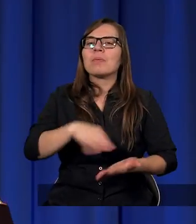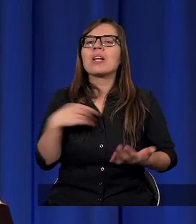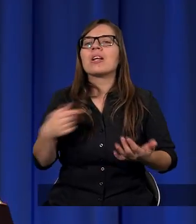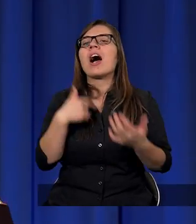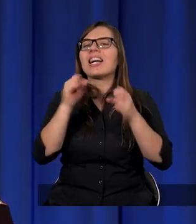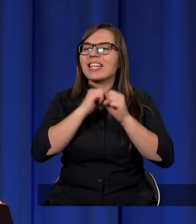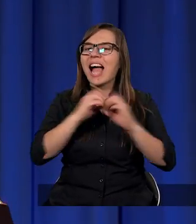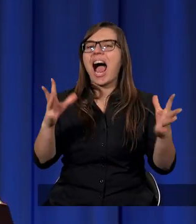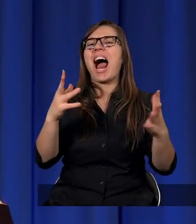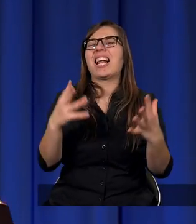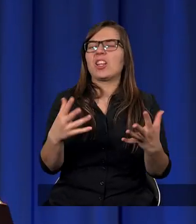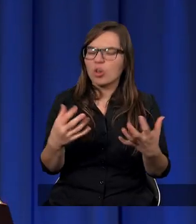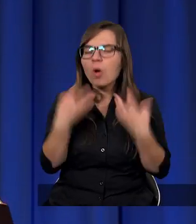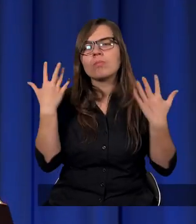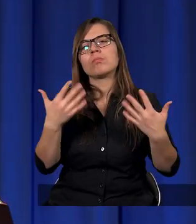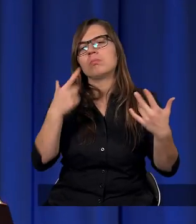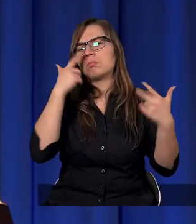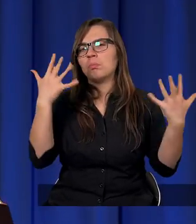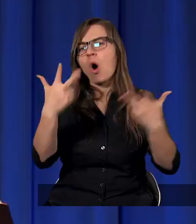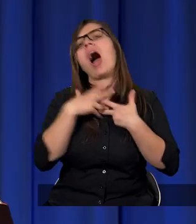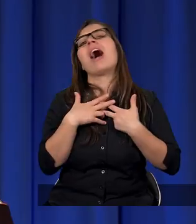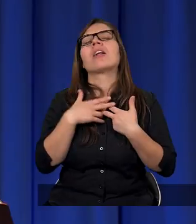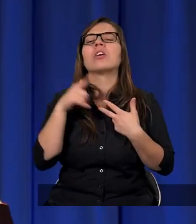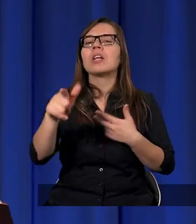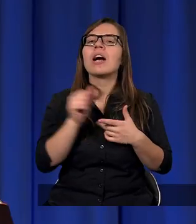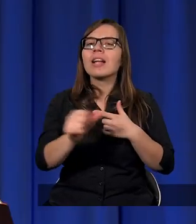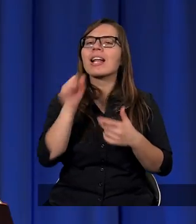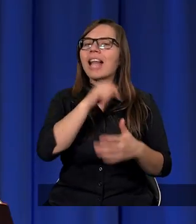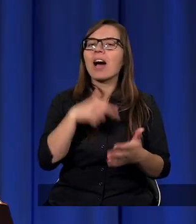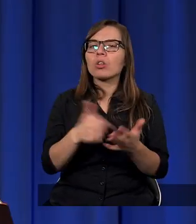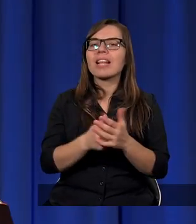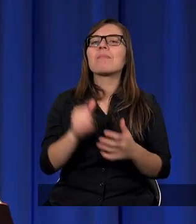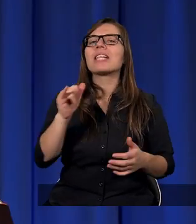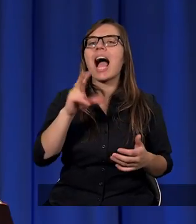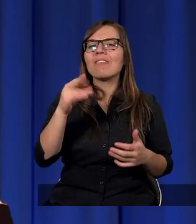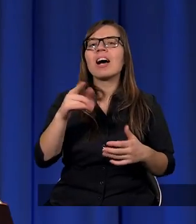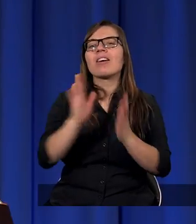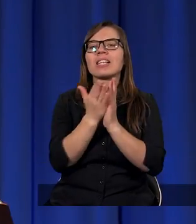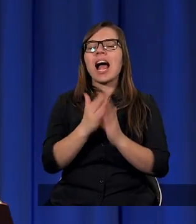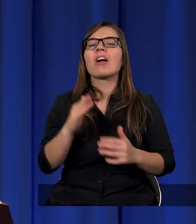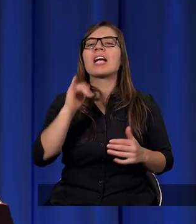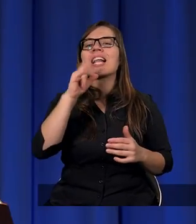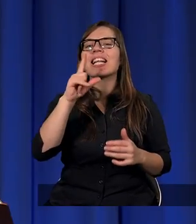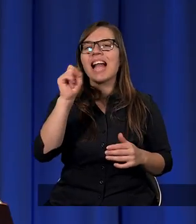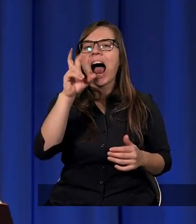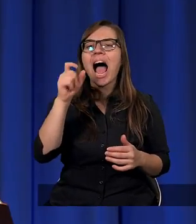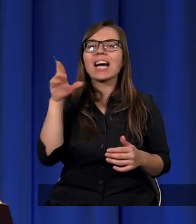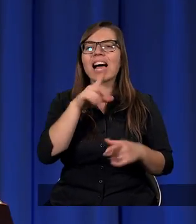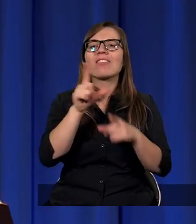jasno nam pokazują to, że Jezus Chrystus jest starotestamentowym Jachwę. No mamy Księgę Zachariasza, dwunasty rozdział,